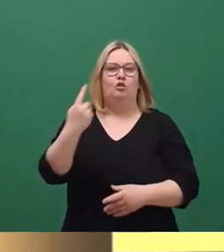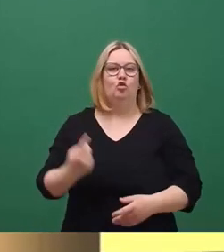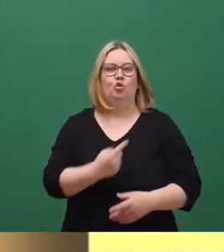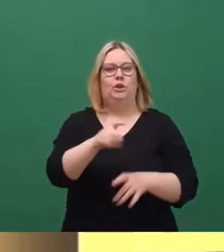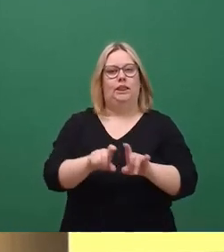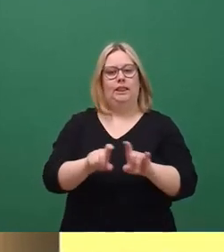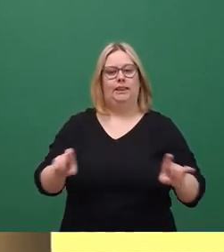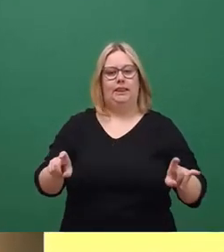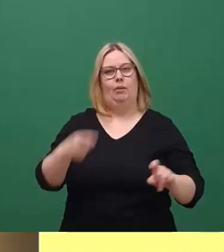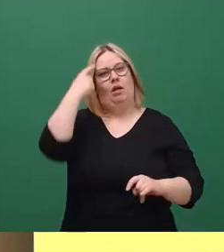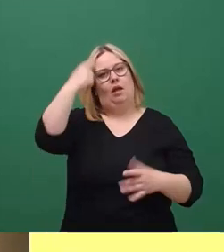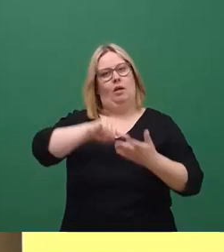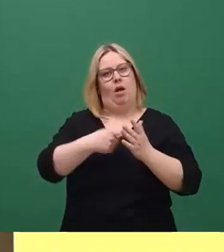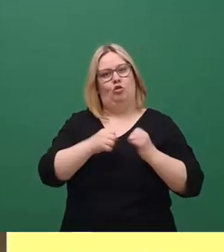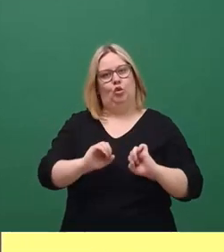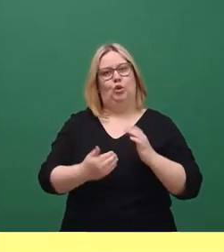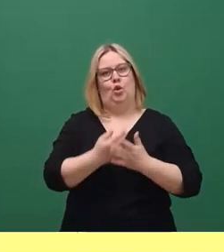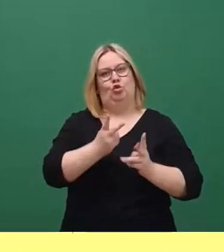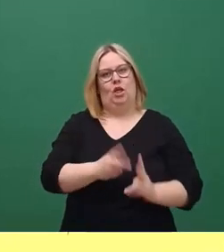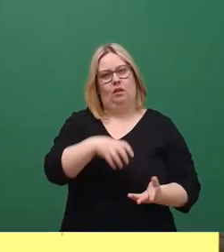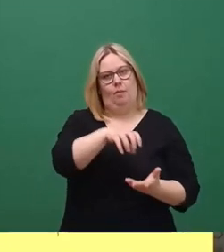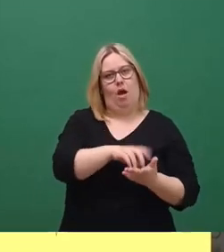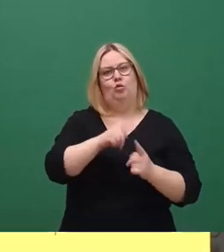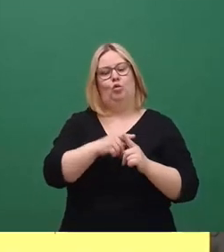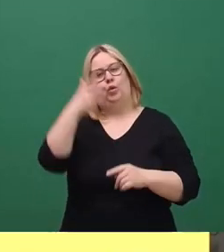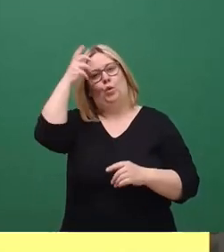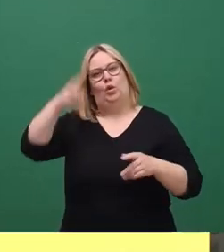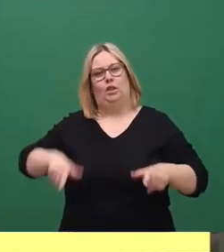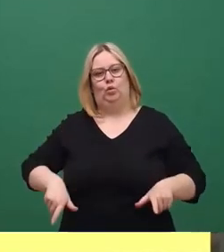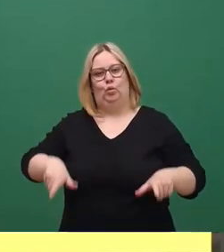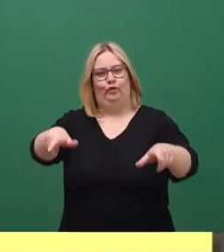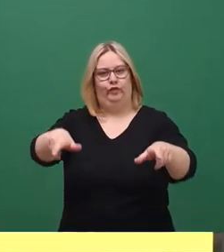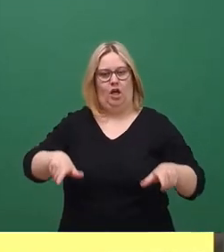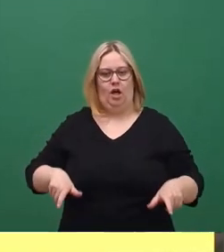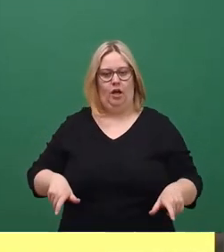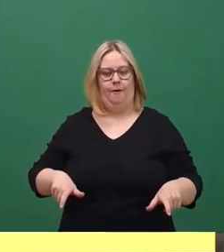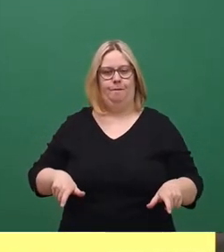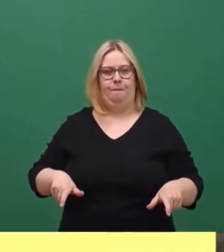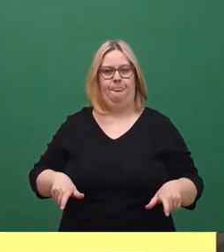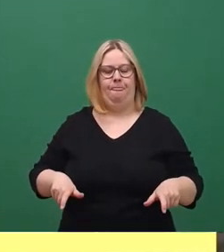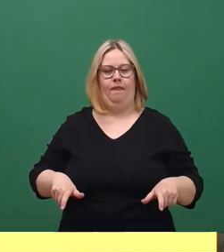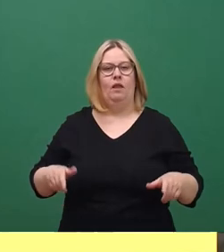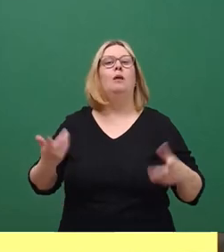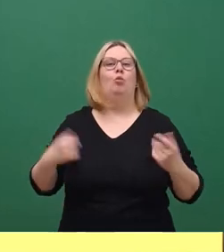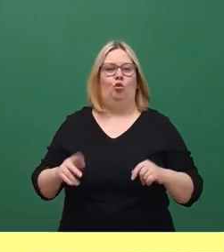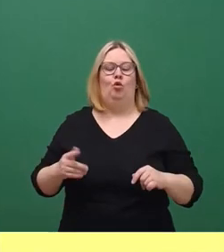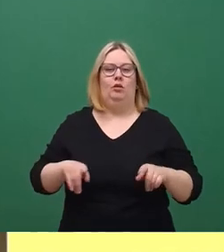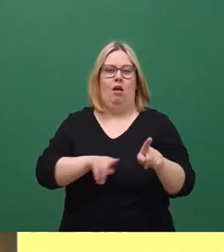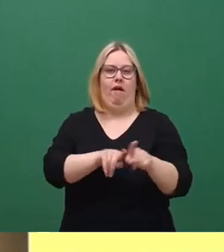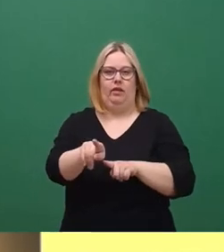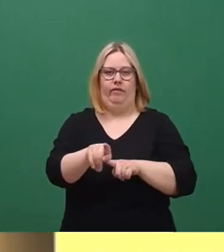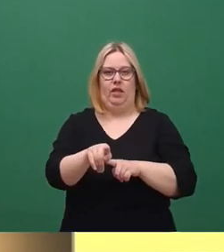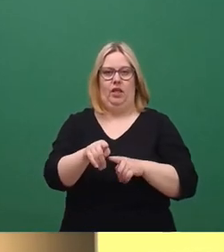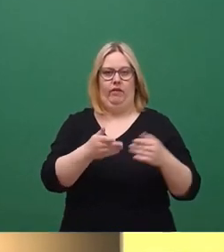Denkmalschutz für den Neustädter Markt und das Königsufer. Einreicher ist die FDP-Fraktion,